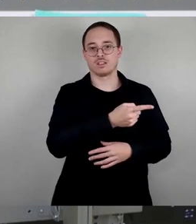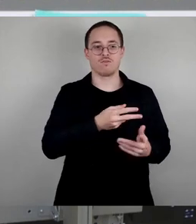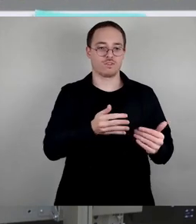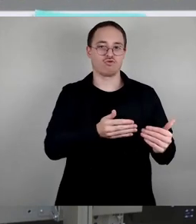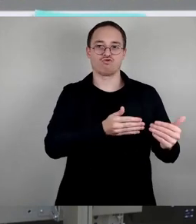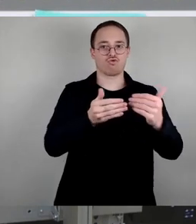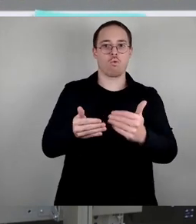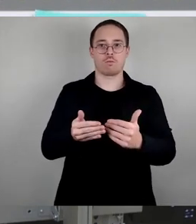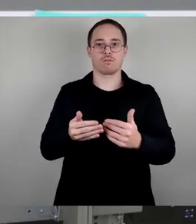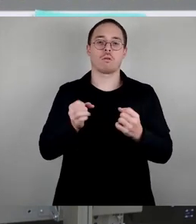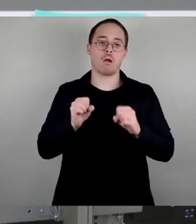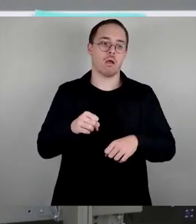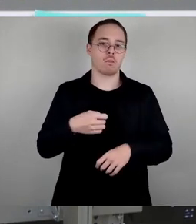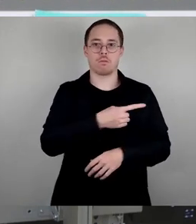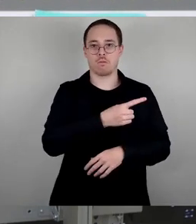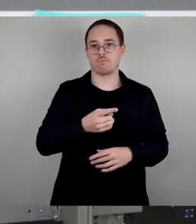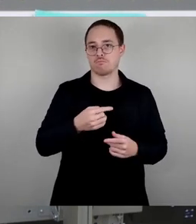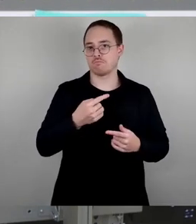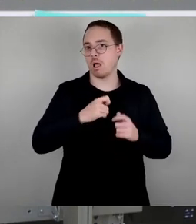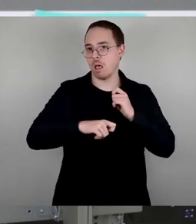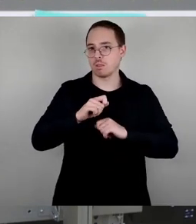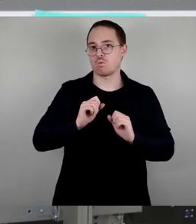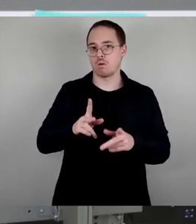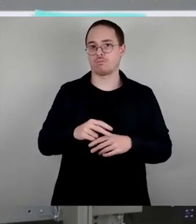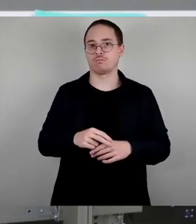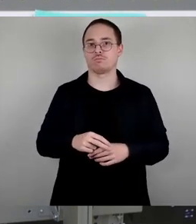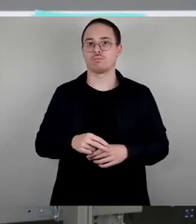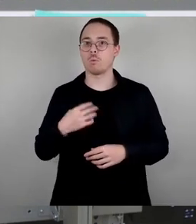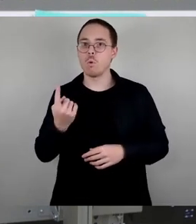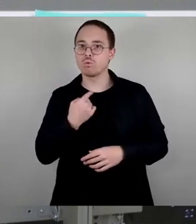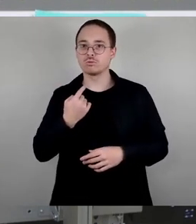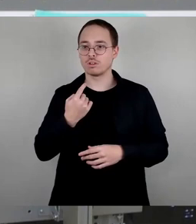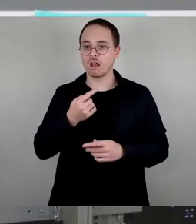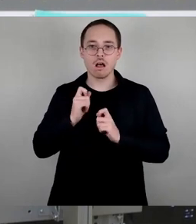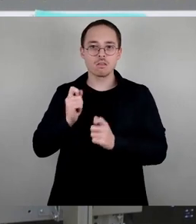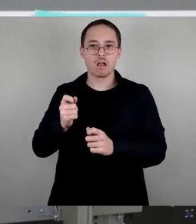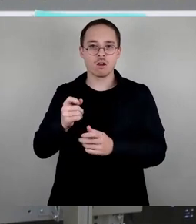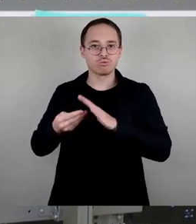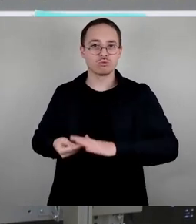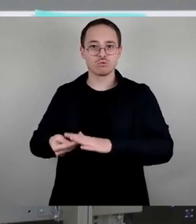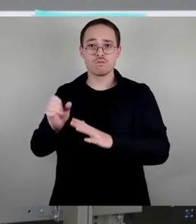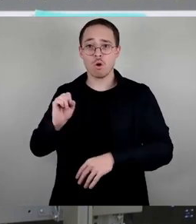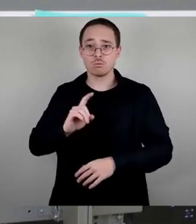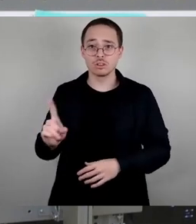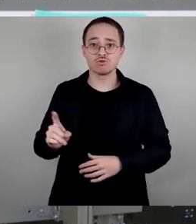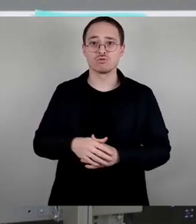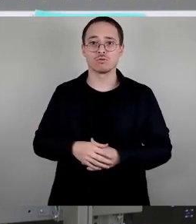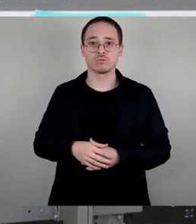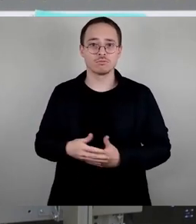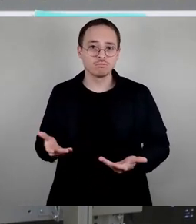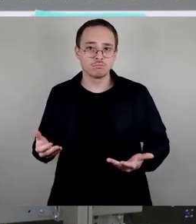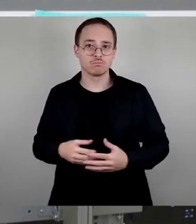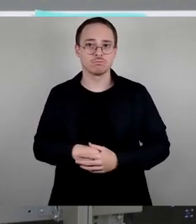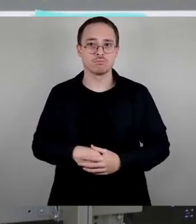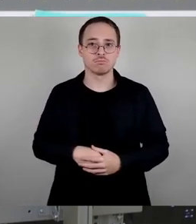unseren Antrag unterstützen und auf Bürgerbelange eingehen. Ja, warum, ne? Warum nicht? Also, alles klar,